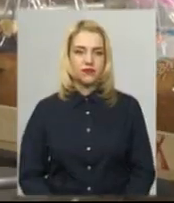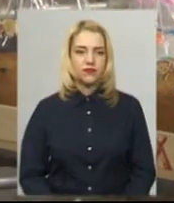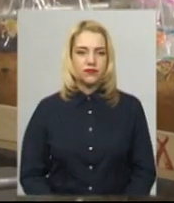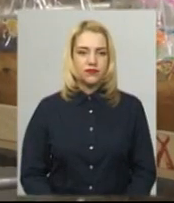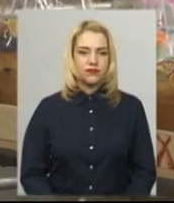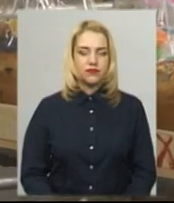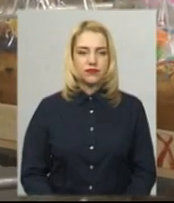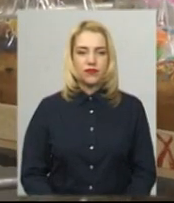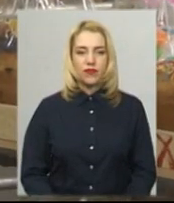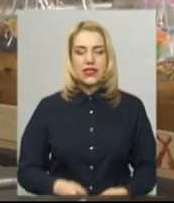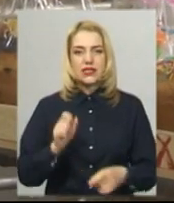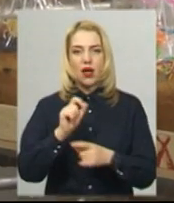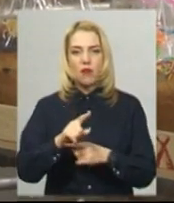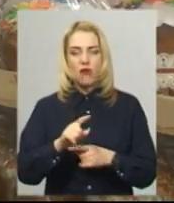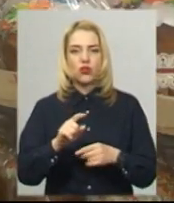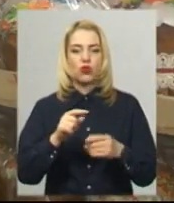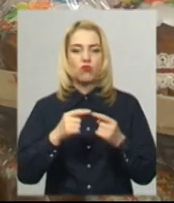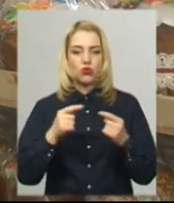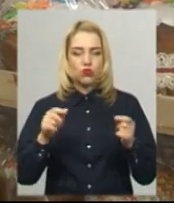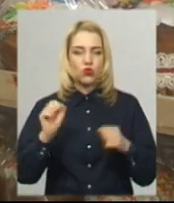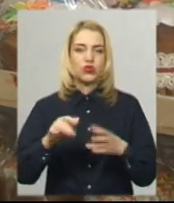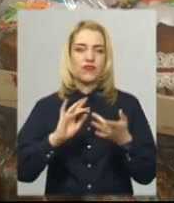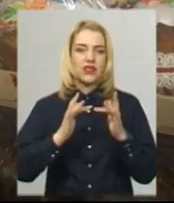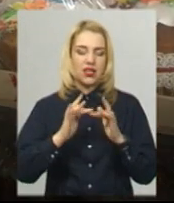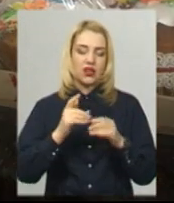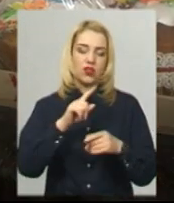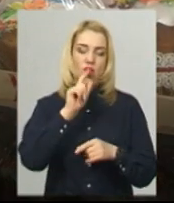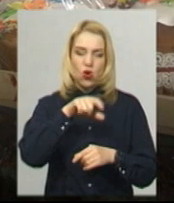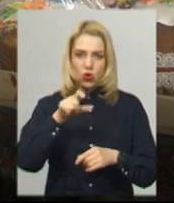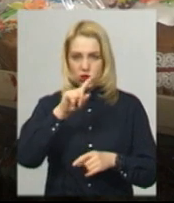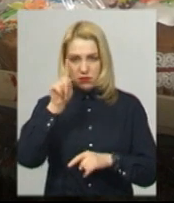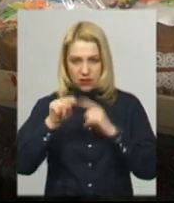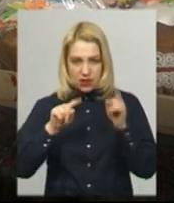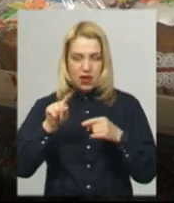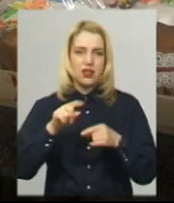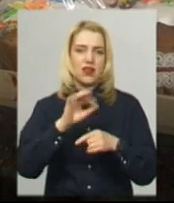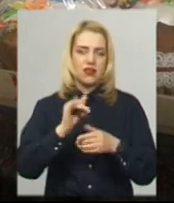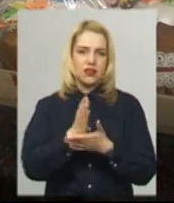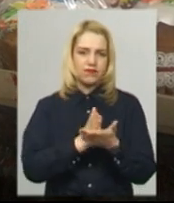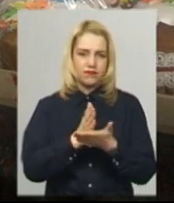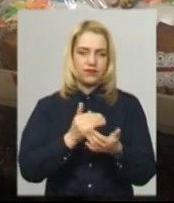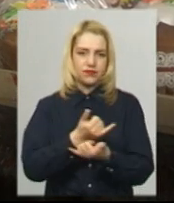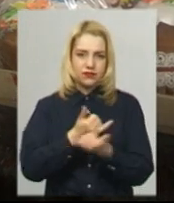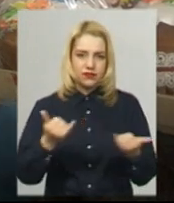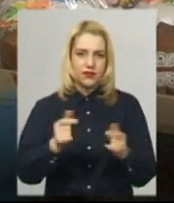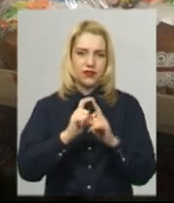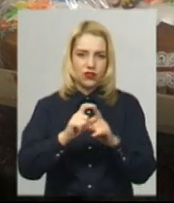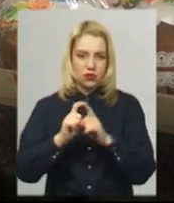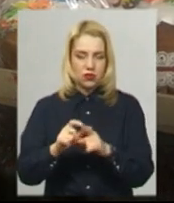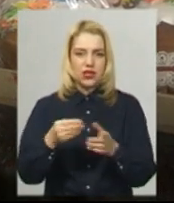Замовити продукцію можна в соціальних мережах. Люди можуть задавати запитання, наші менеджери завжди дадуть відповідь про умови доставки, ціни,